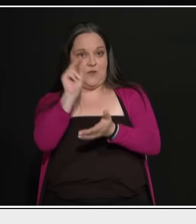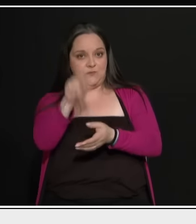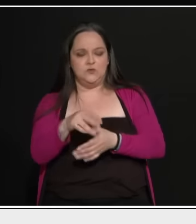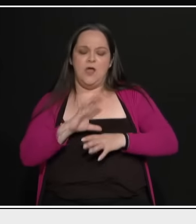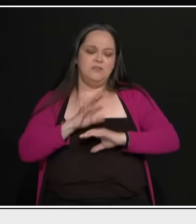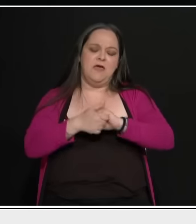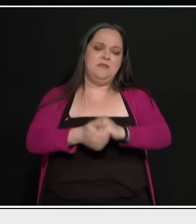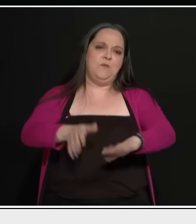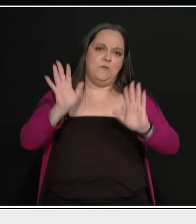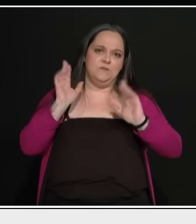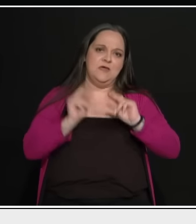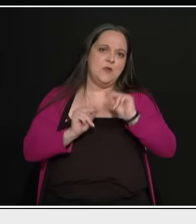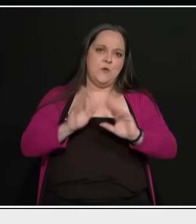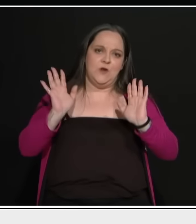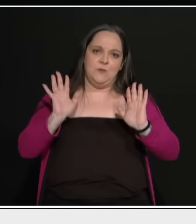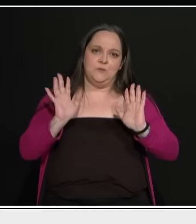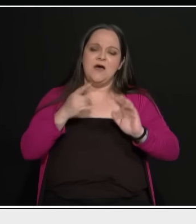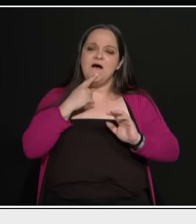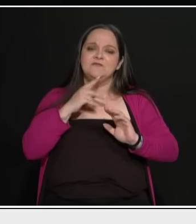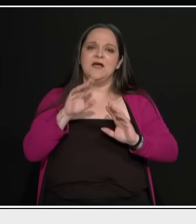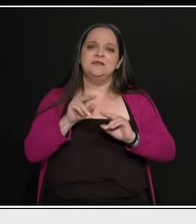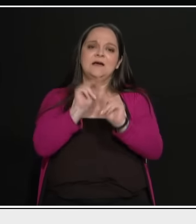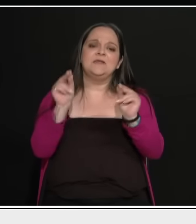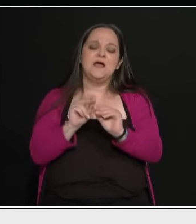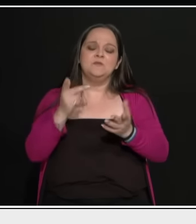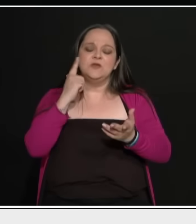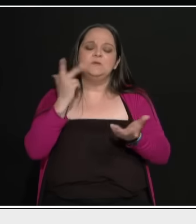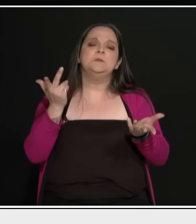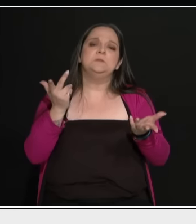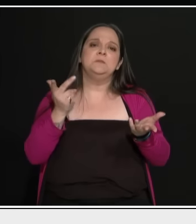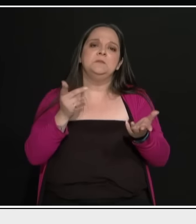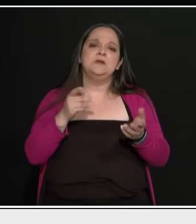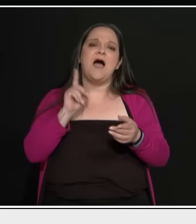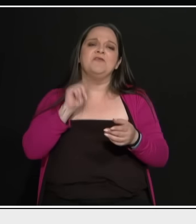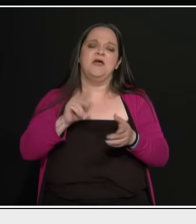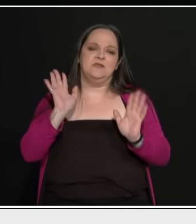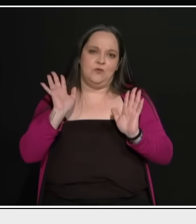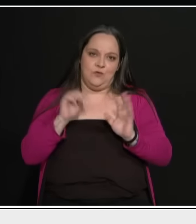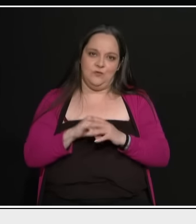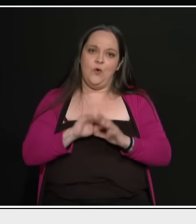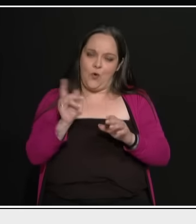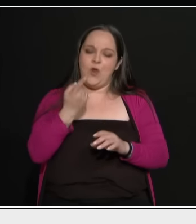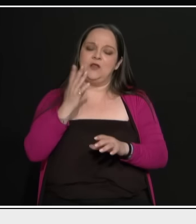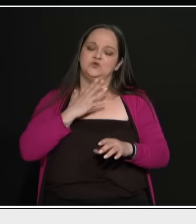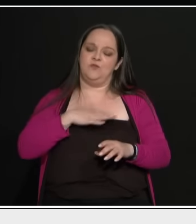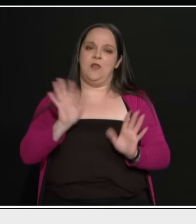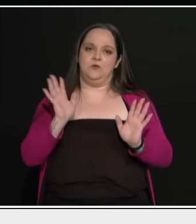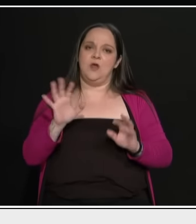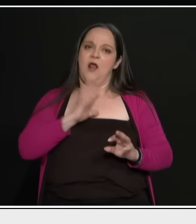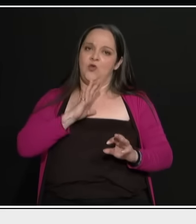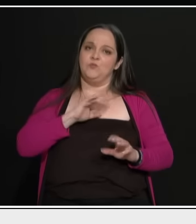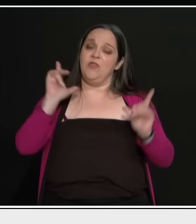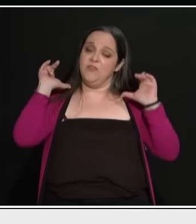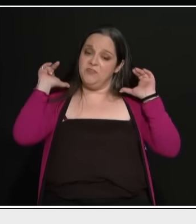πειράζει. Όχι, δεν με πειράζει. Αυτά τα συμπεράζοντα αυτά είναι αυθαίρετα. Όλα τα θέλω. Όλους τους ανθρώπους που είναι